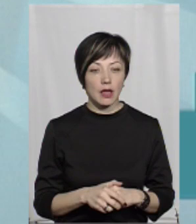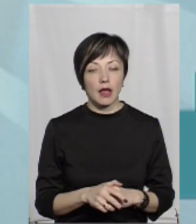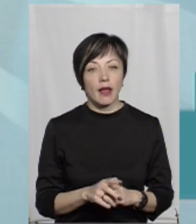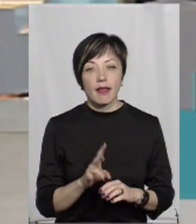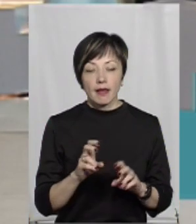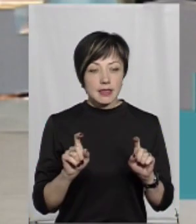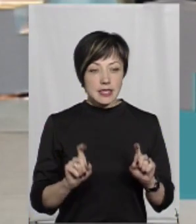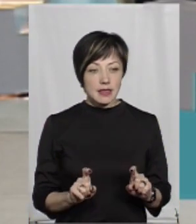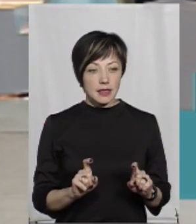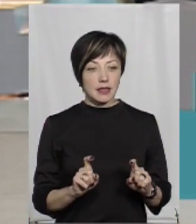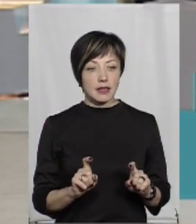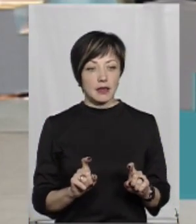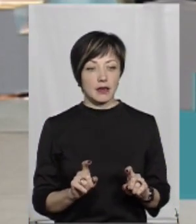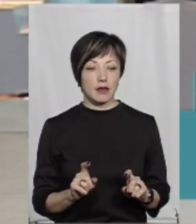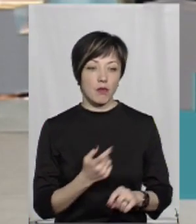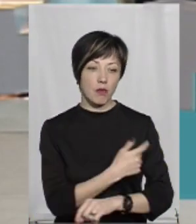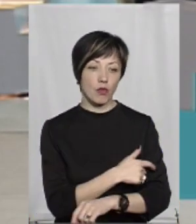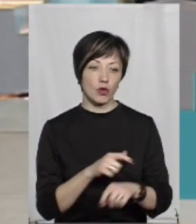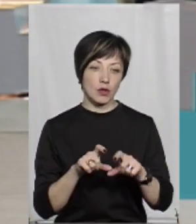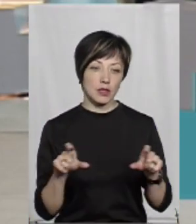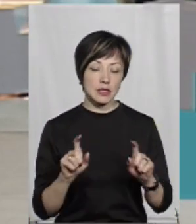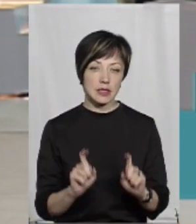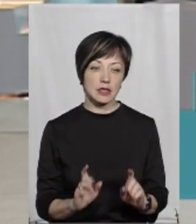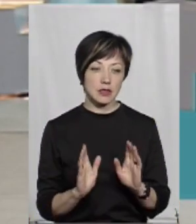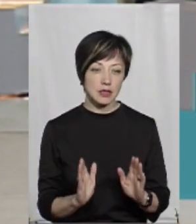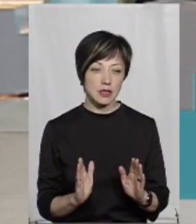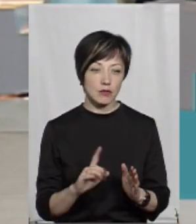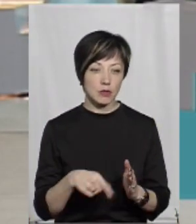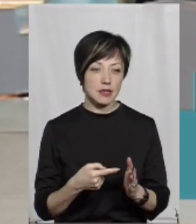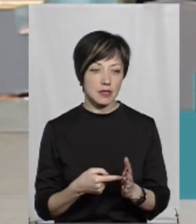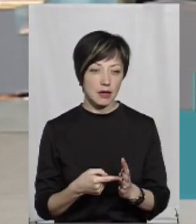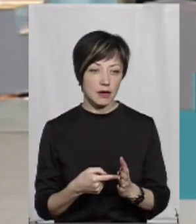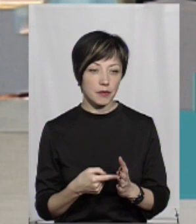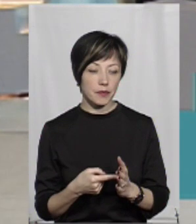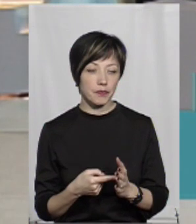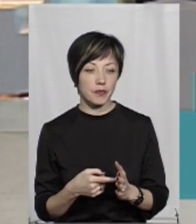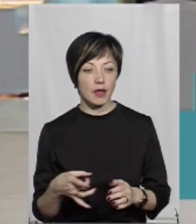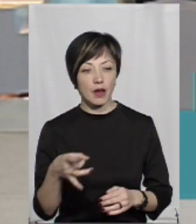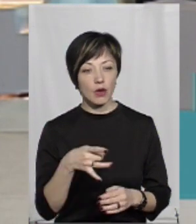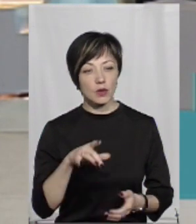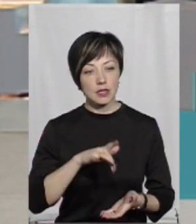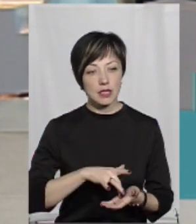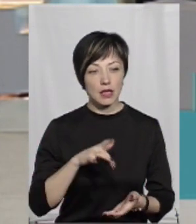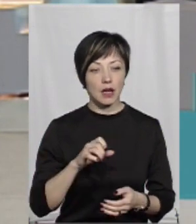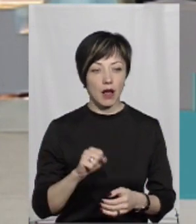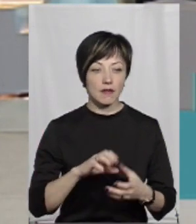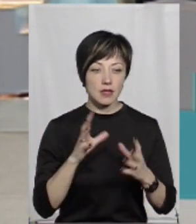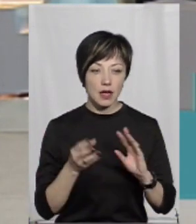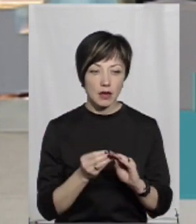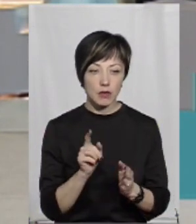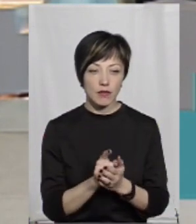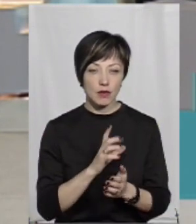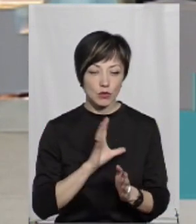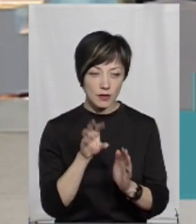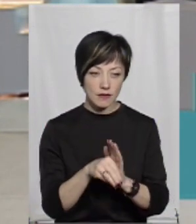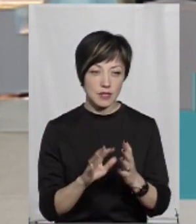сидіти в поліклініках. В поліклініках будуть сидіти тільки в містах і в районних центрах. А взагалі вони повинні